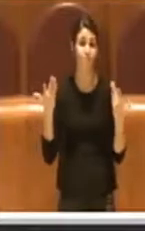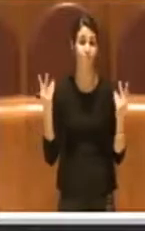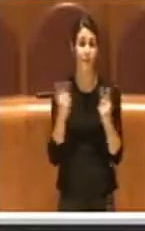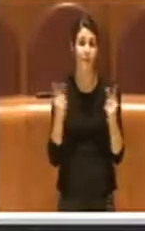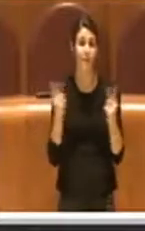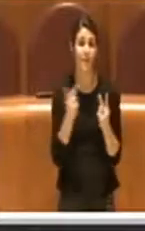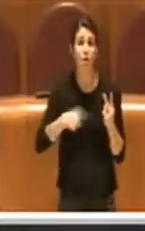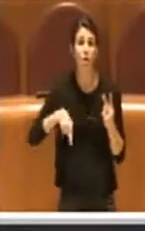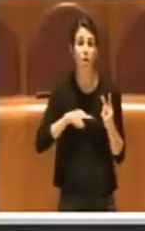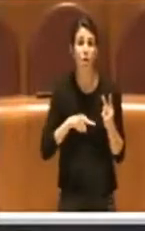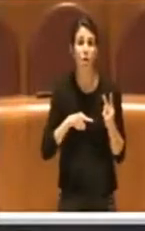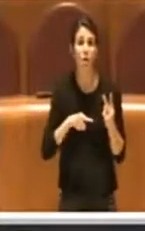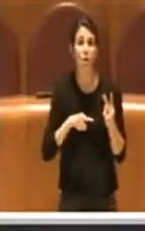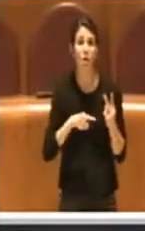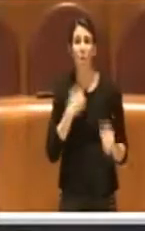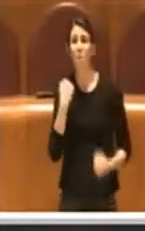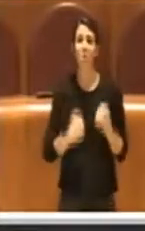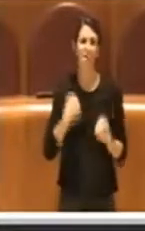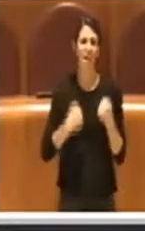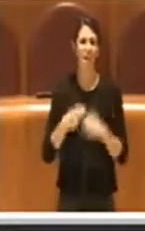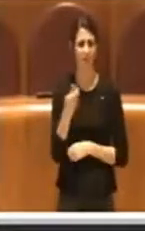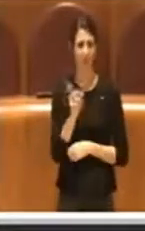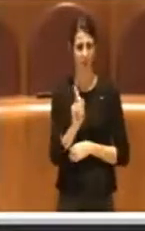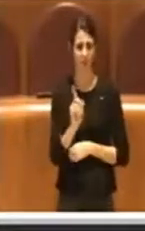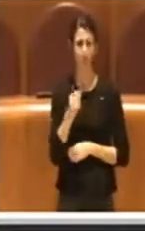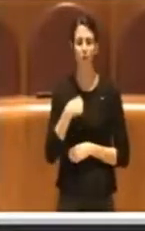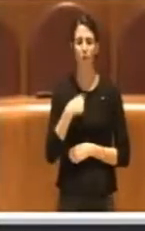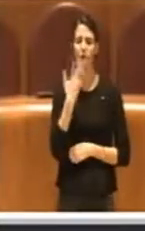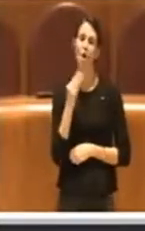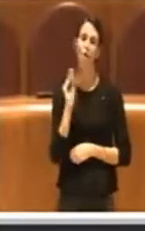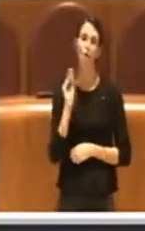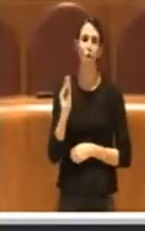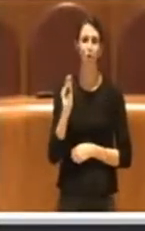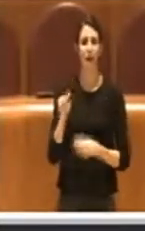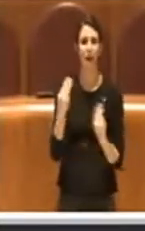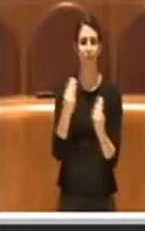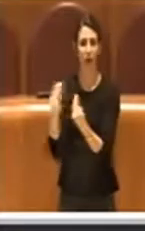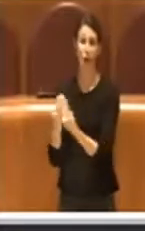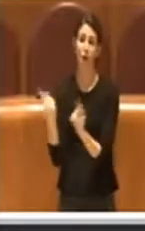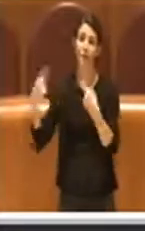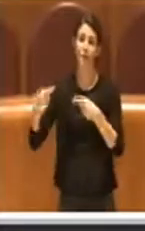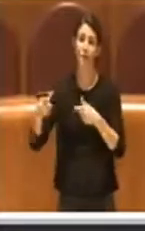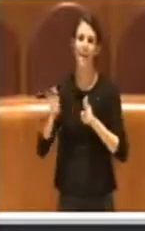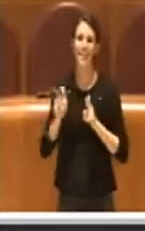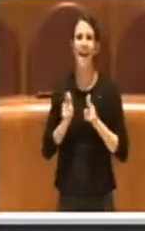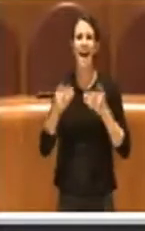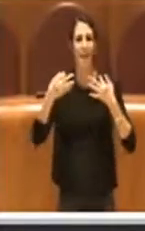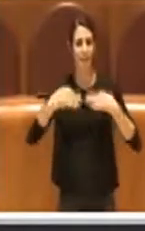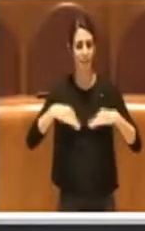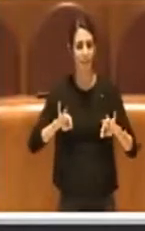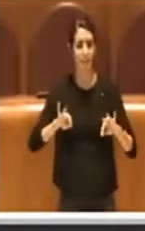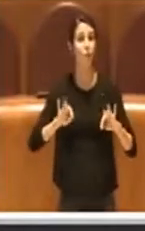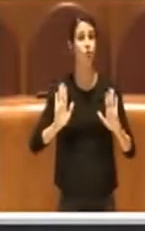fare troppe storie quindi io chiederai ai colleghi di opposizione di portare un pochino di rispetto nei confronti